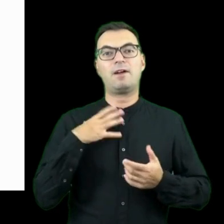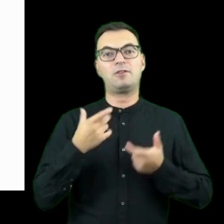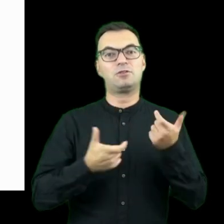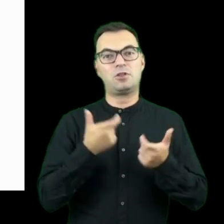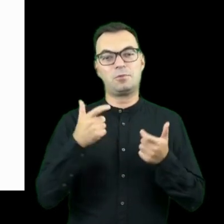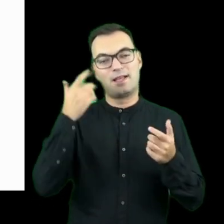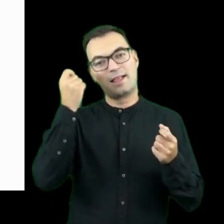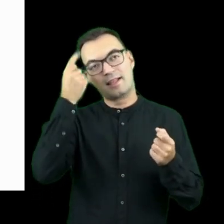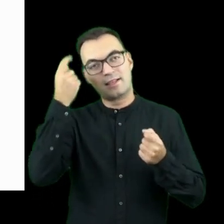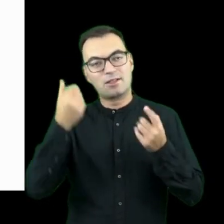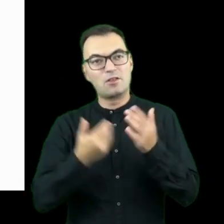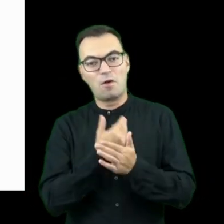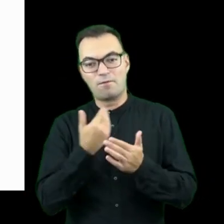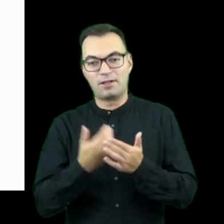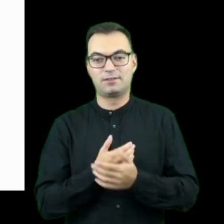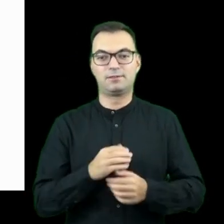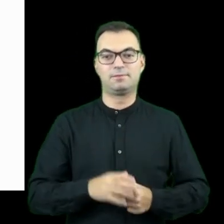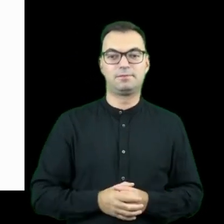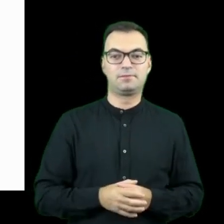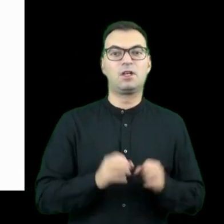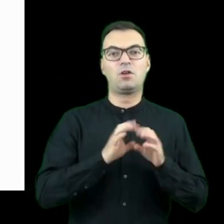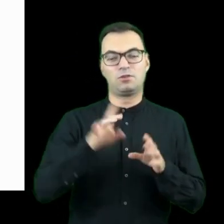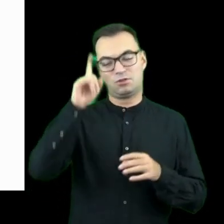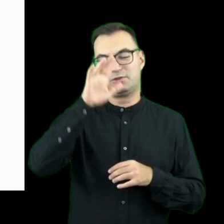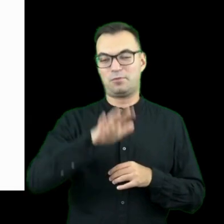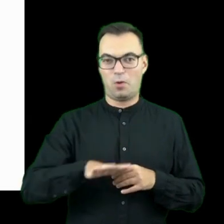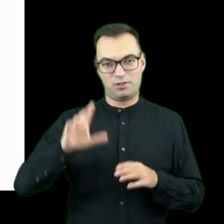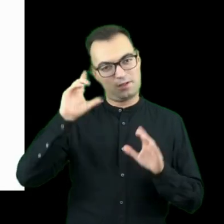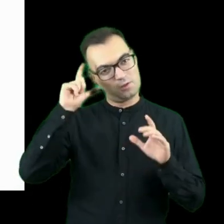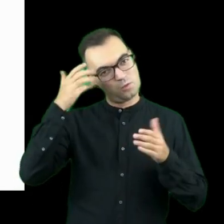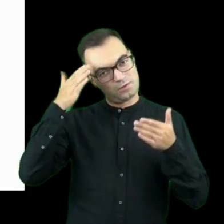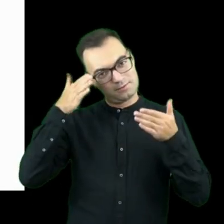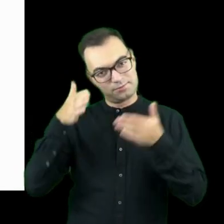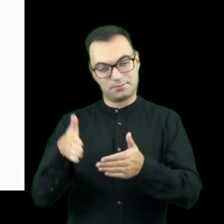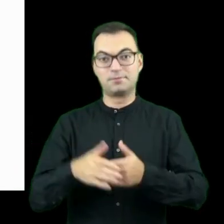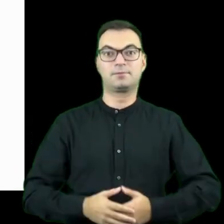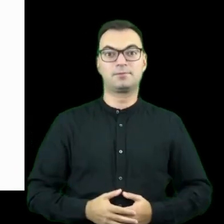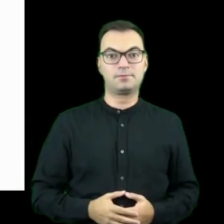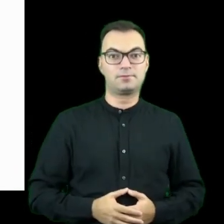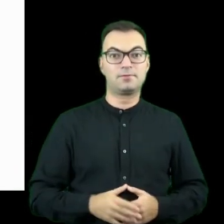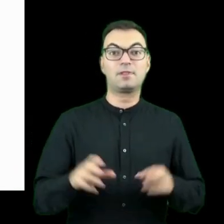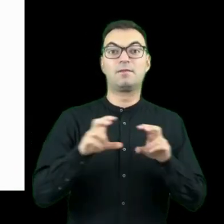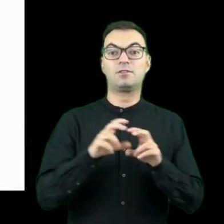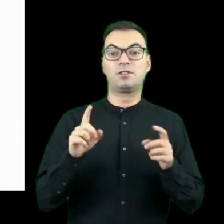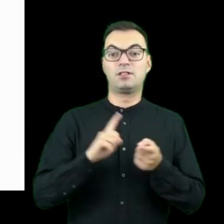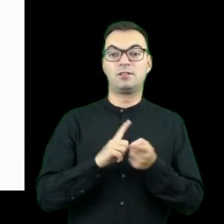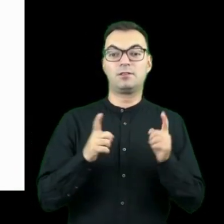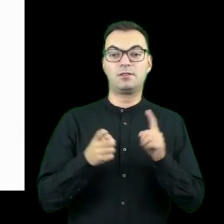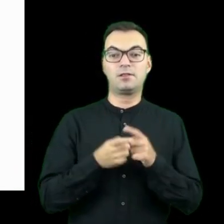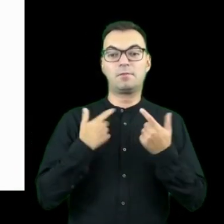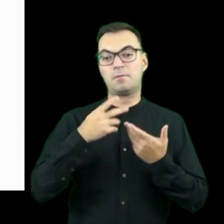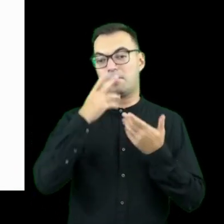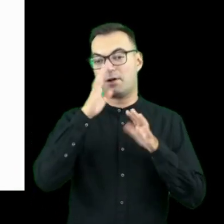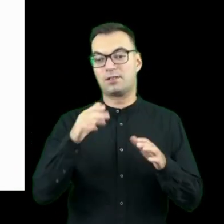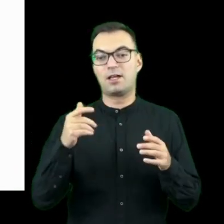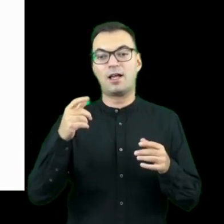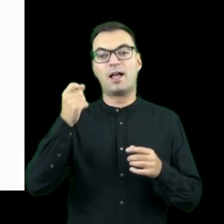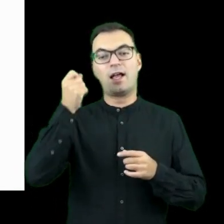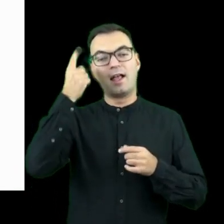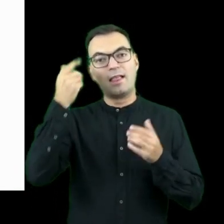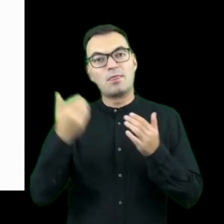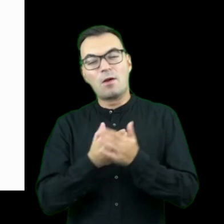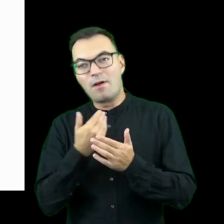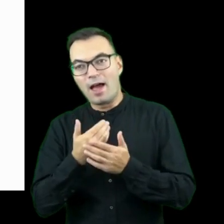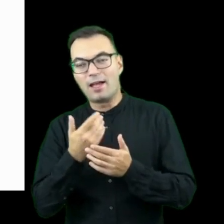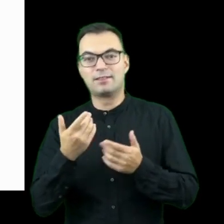jakiejkolwiek innowacji. Przede wszystkim oczywiście innowacji społecznej. Natomiast postaram się pokazać w trakcie tego spotkania ta różnica między innowacją społeczną,